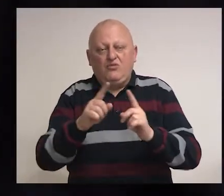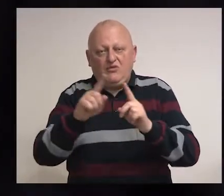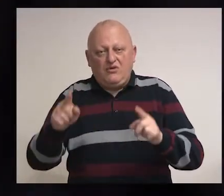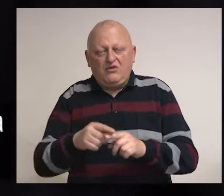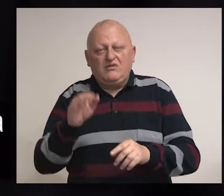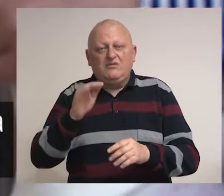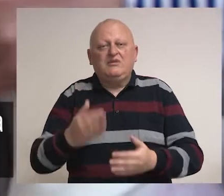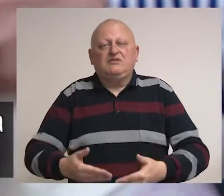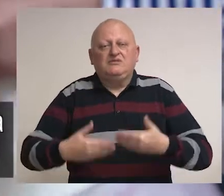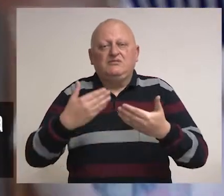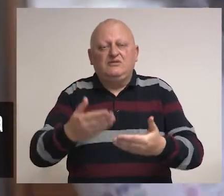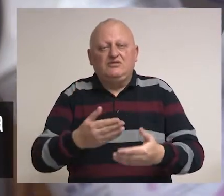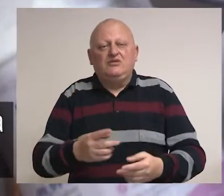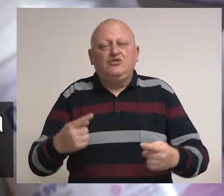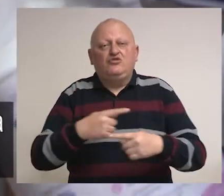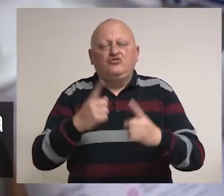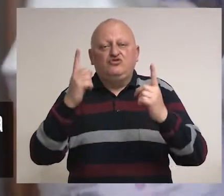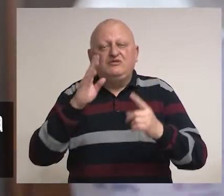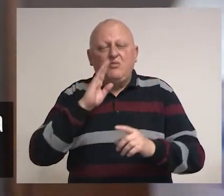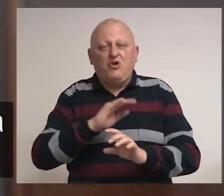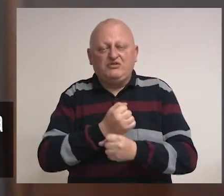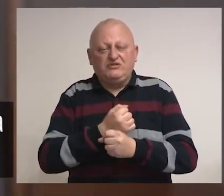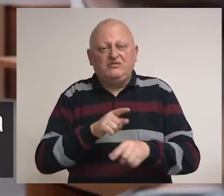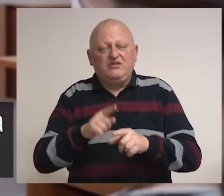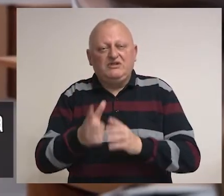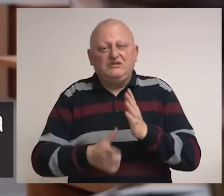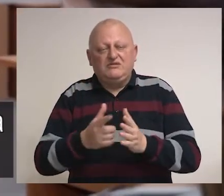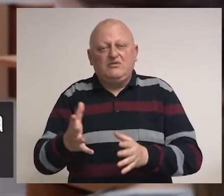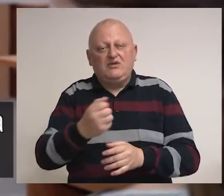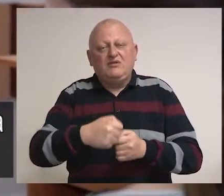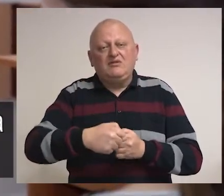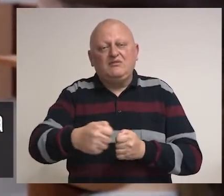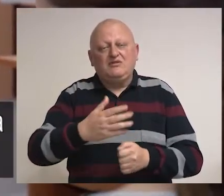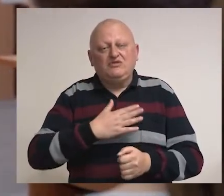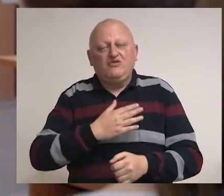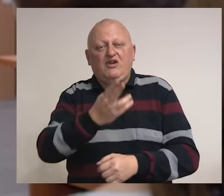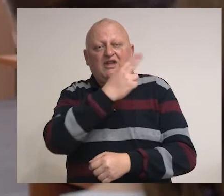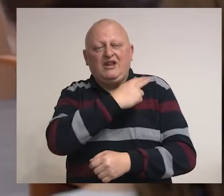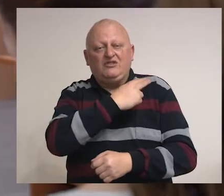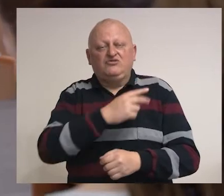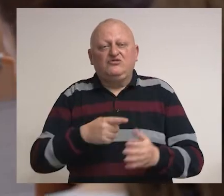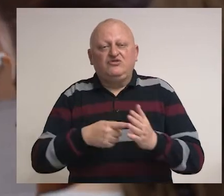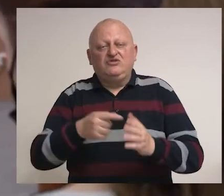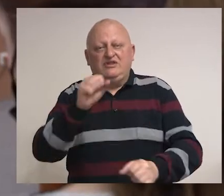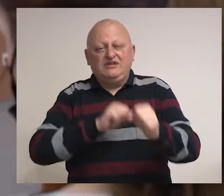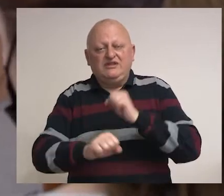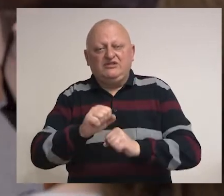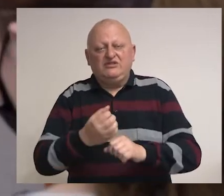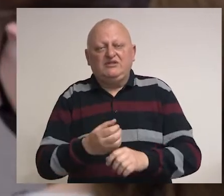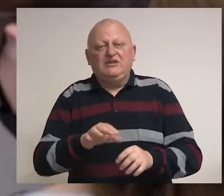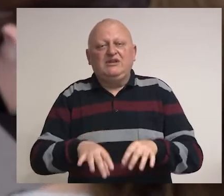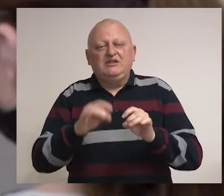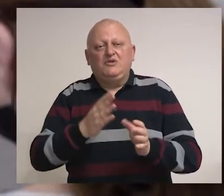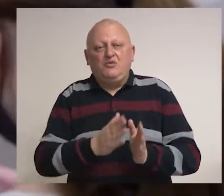dokumentovanja, prijave dostavlja nadležnim tužilaštvima u BiH, a istovremeno preduzima mjere iz svoje nadležnosti u cilju